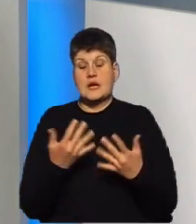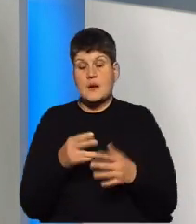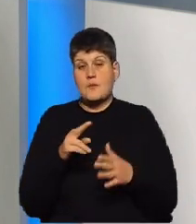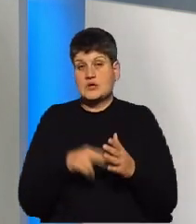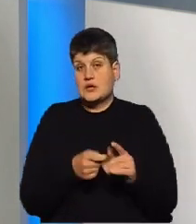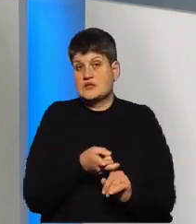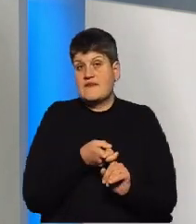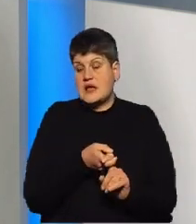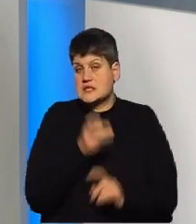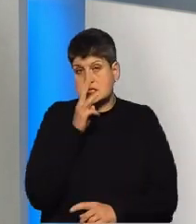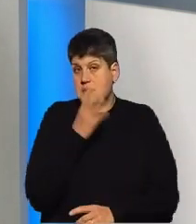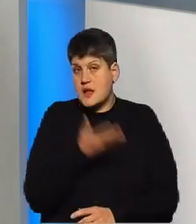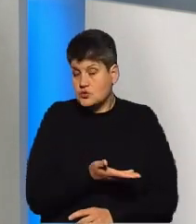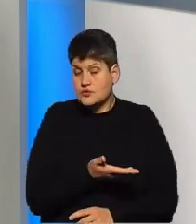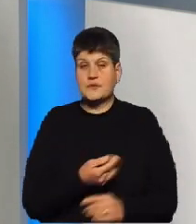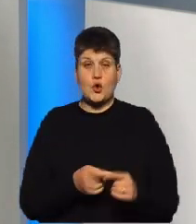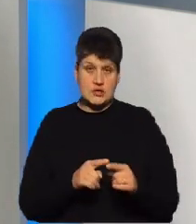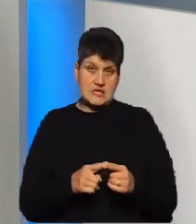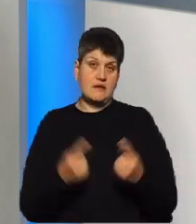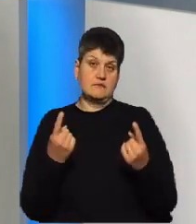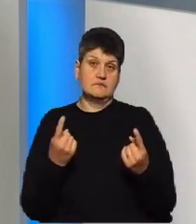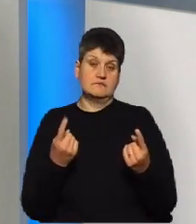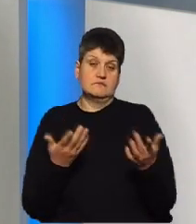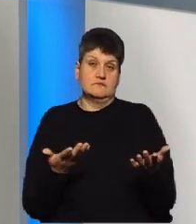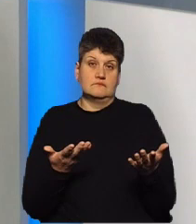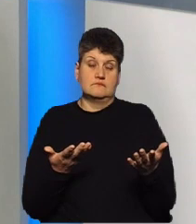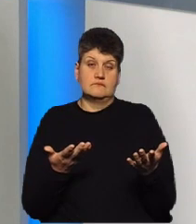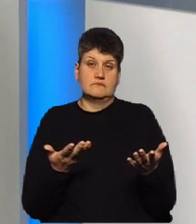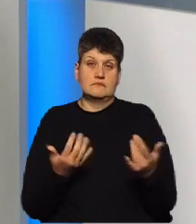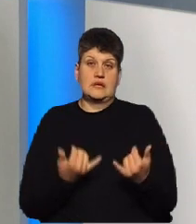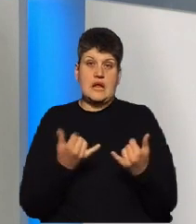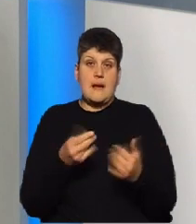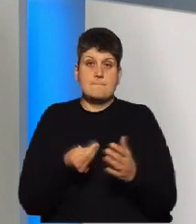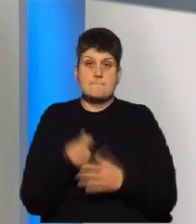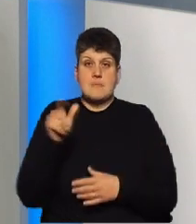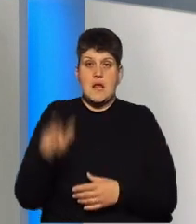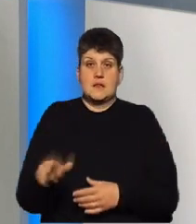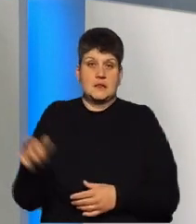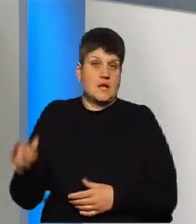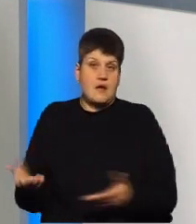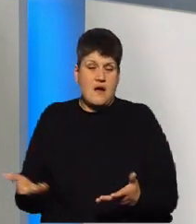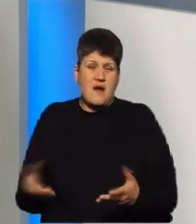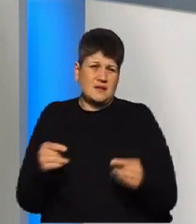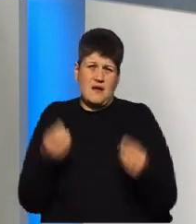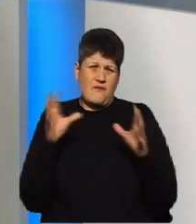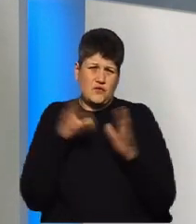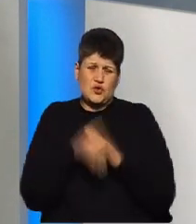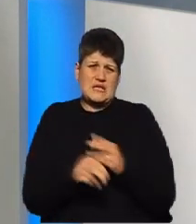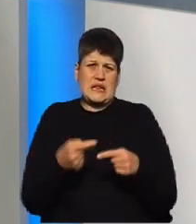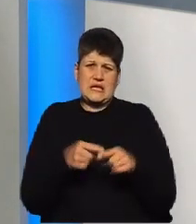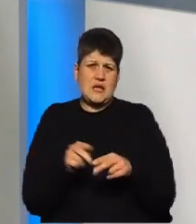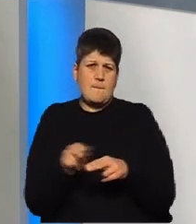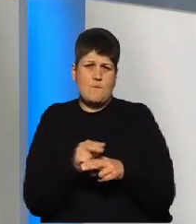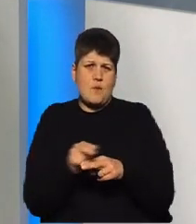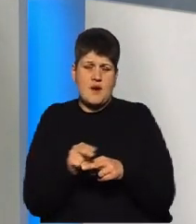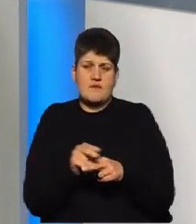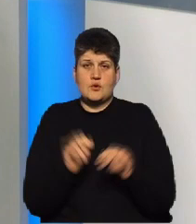заробітної плати, оце є суттєвим для платника податків. А так вносяться технічні поправки для того, щоб ми